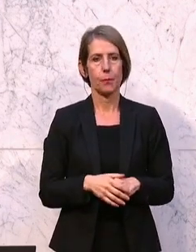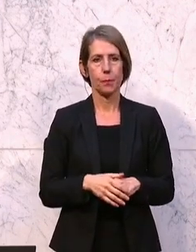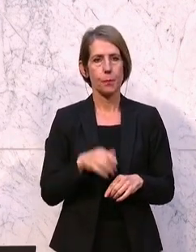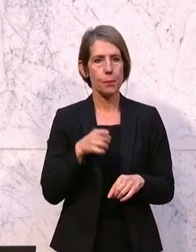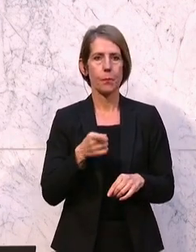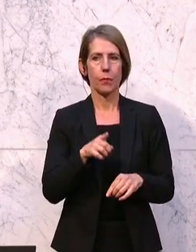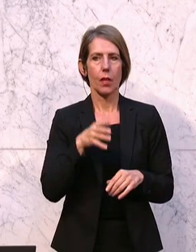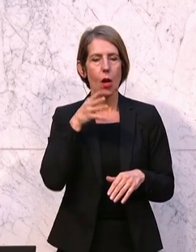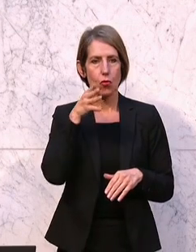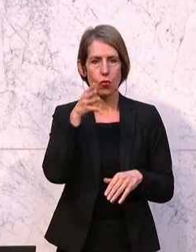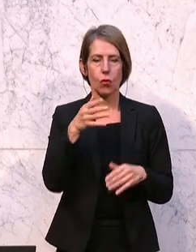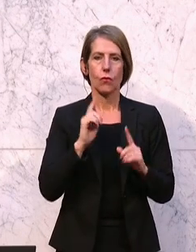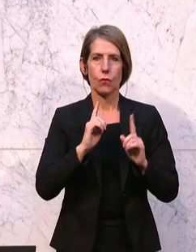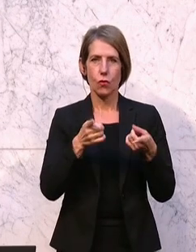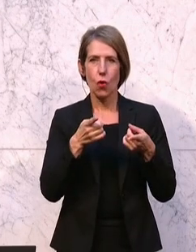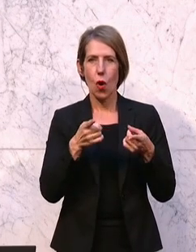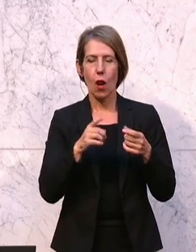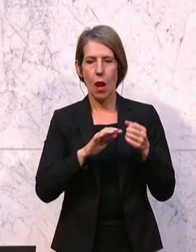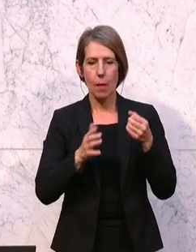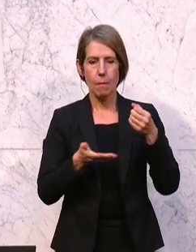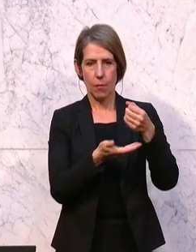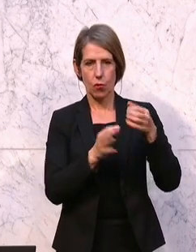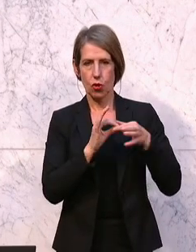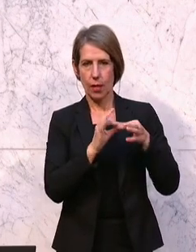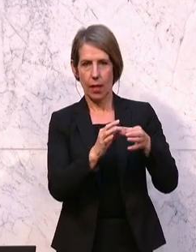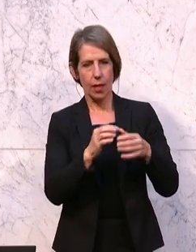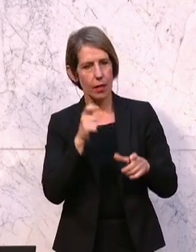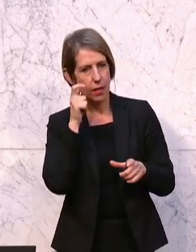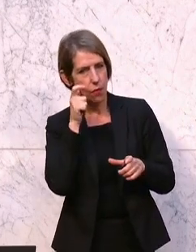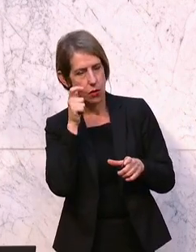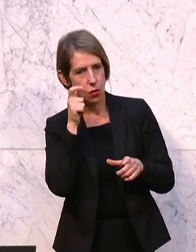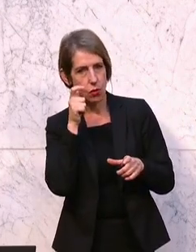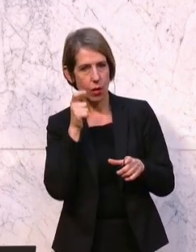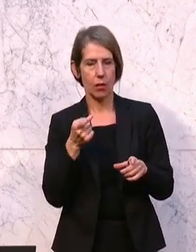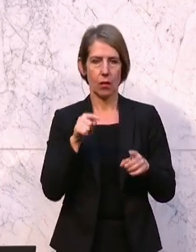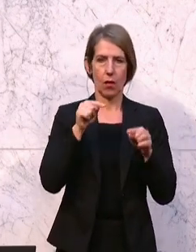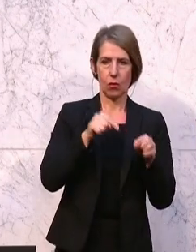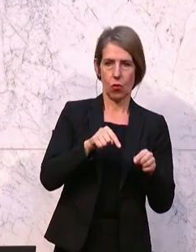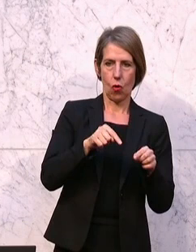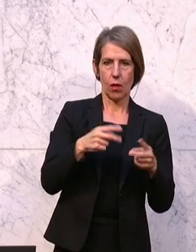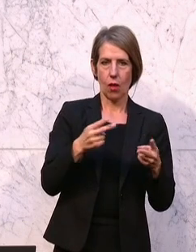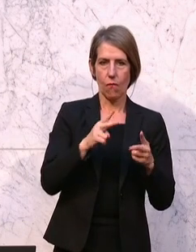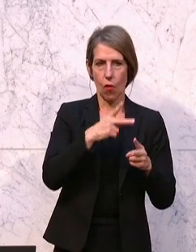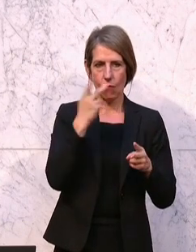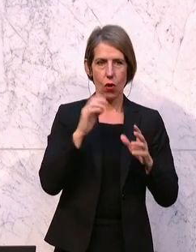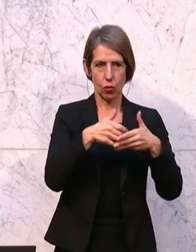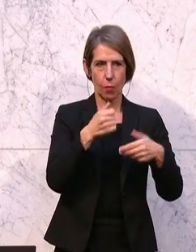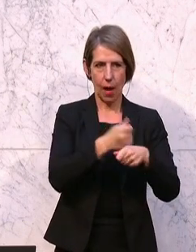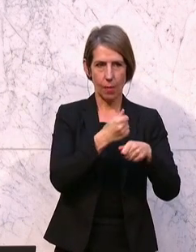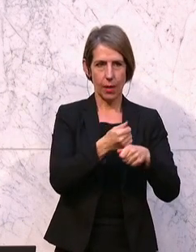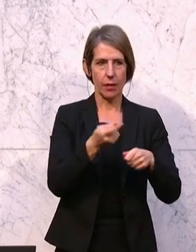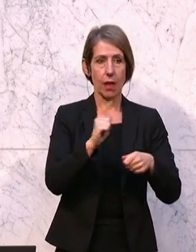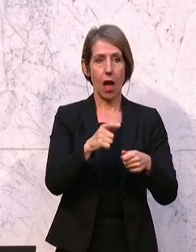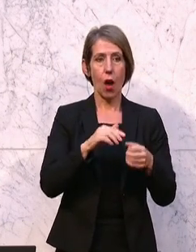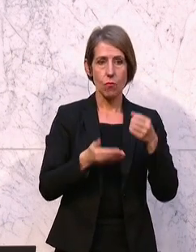Zukunft natürlich auch im Rahmen der Budgetierung dafür sorge zu tragen, dass wir dort, wo Volksgruppen wirken, auch die Budget-mittel